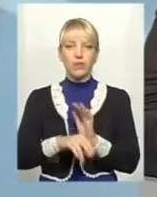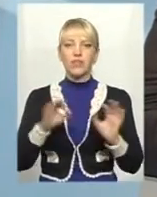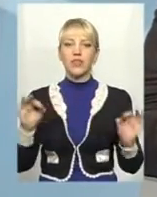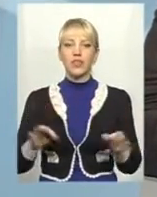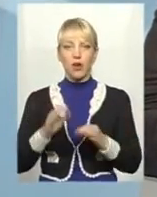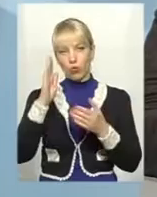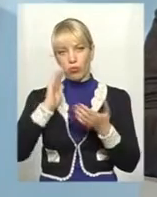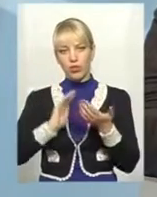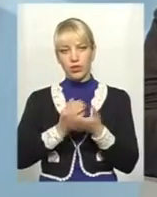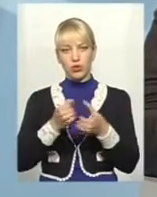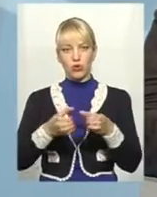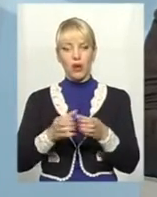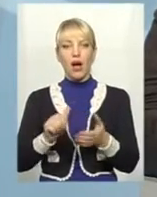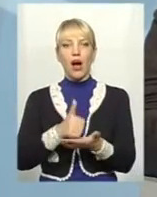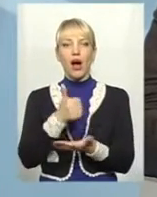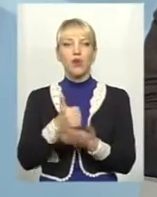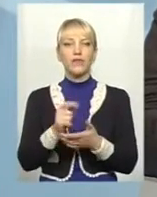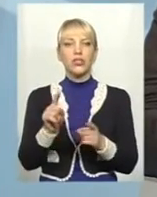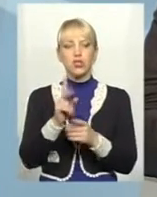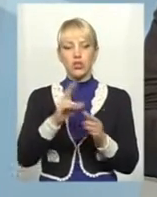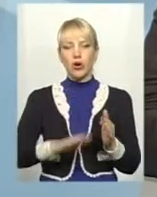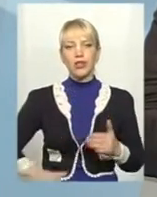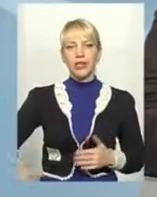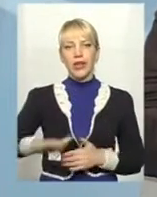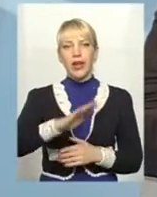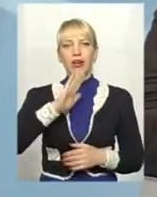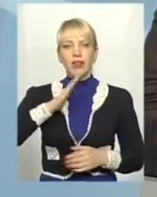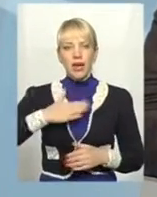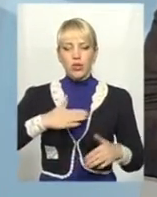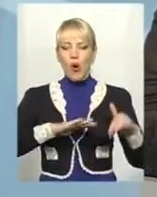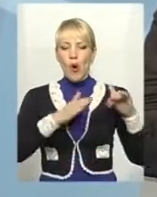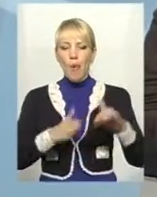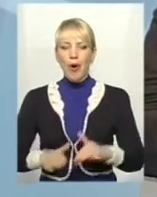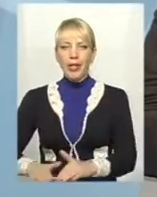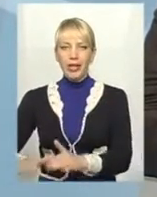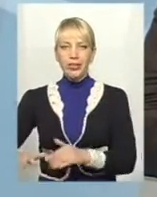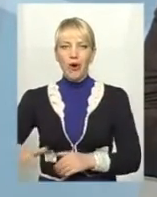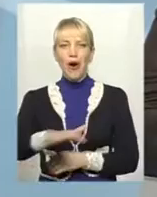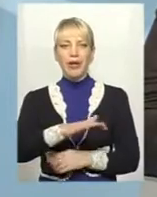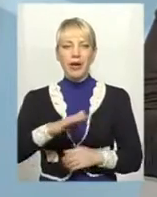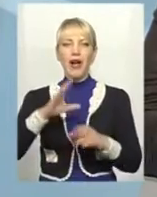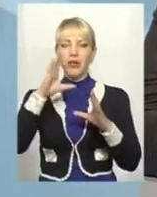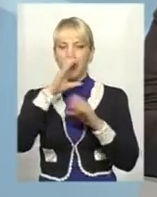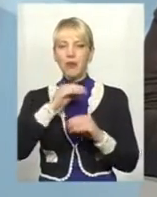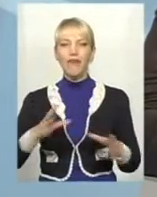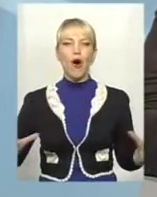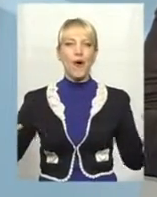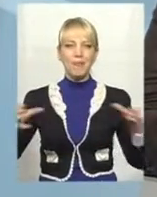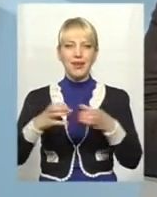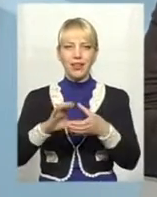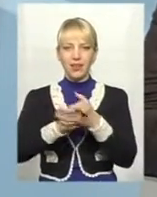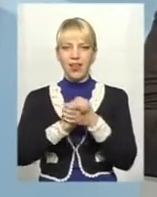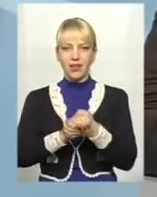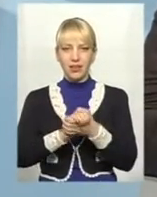саме головне, що він на теренах нашого подільського краю зумів об'єднати всі повстанські загони, які в